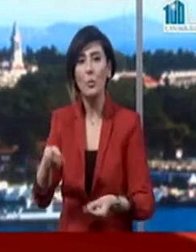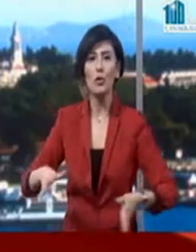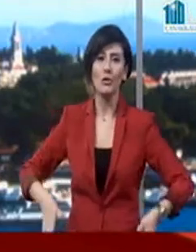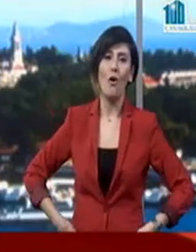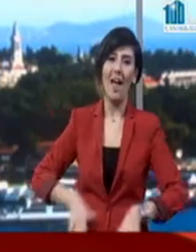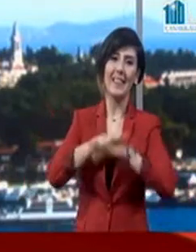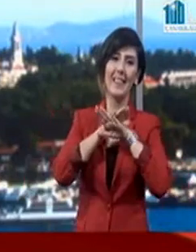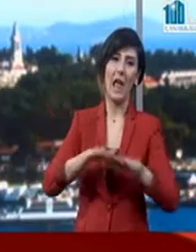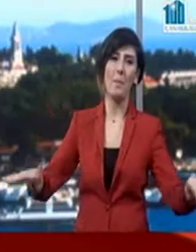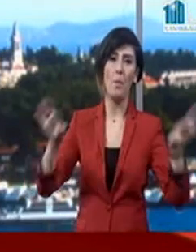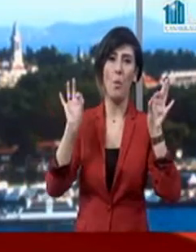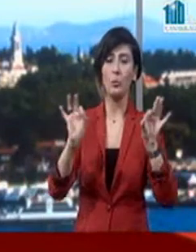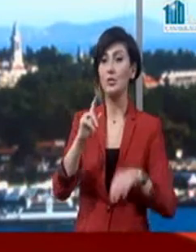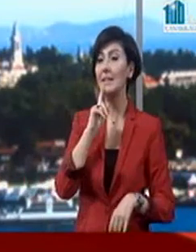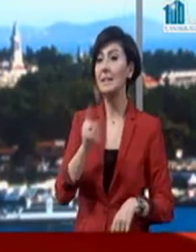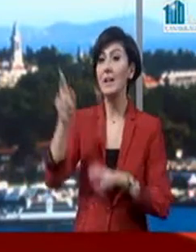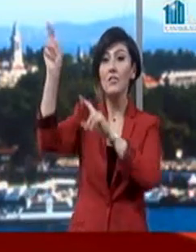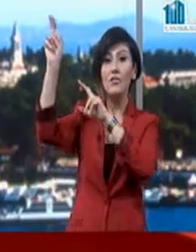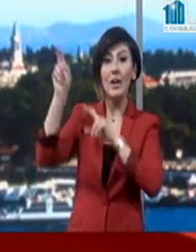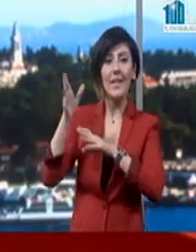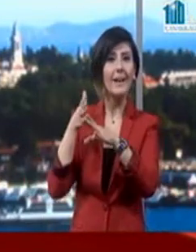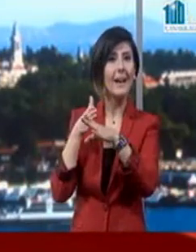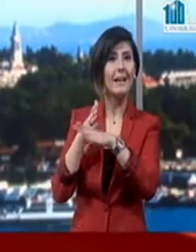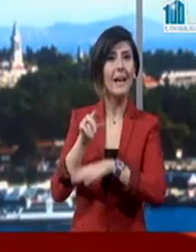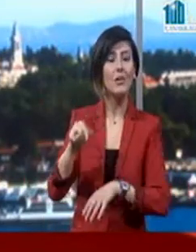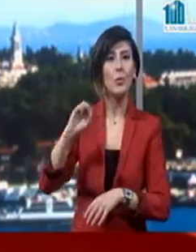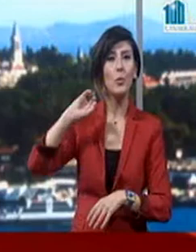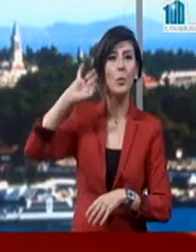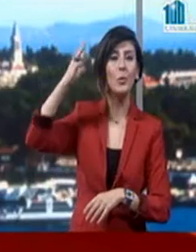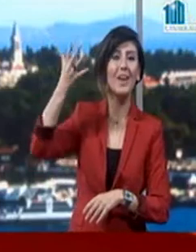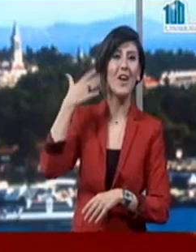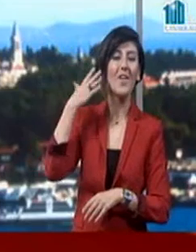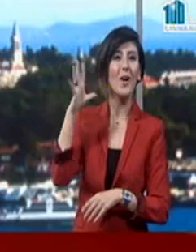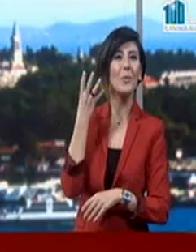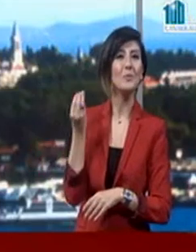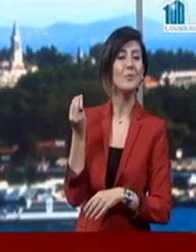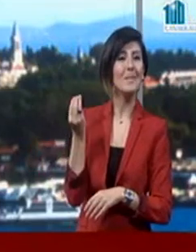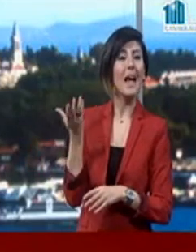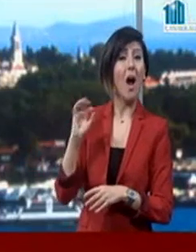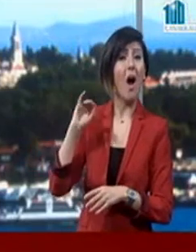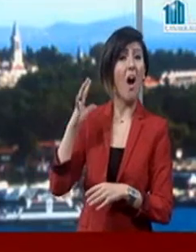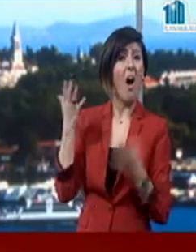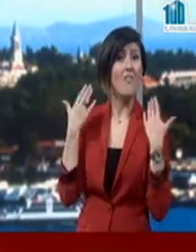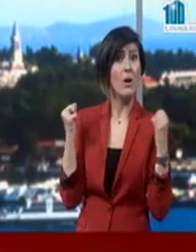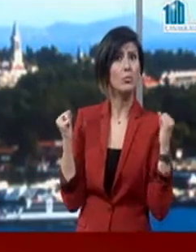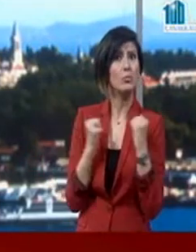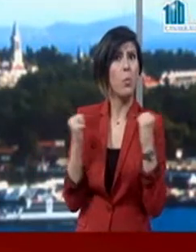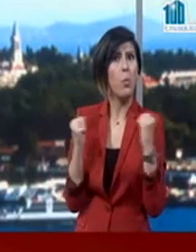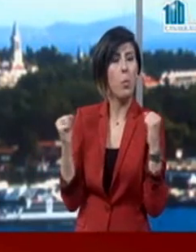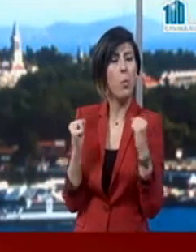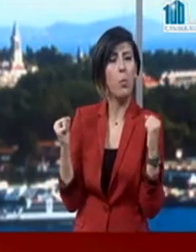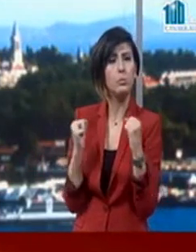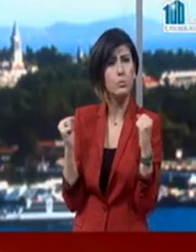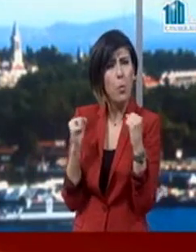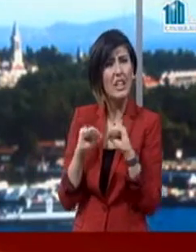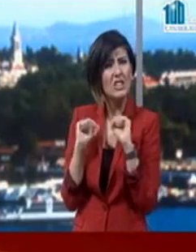tamamlanmış olacak. Evet Çanakkale'de gerçekten de güneşli bir hava var ama hava inanılmaz soğuk. Gerçekten çok